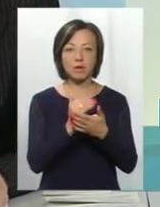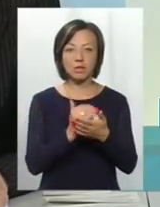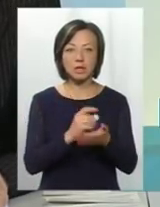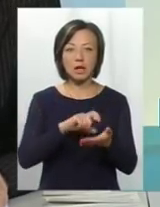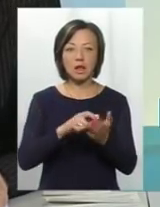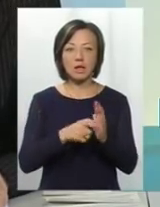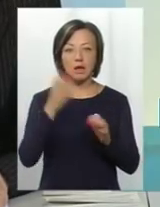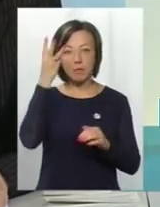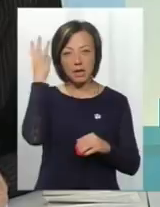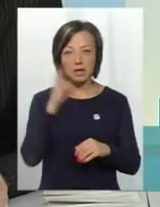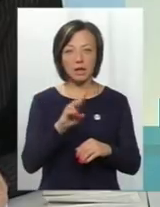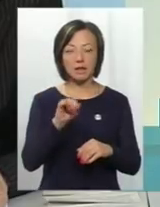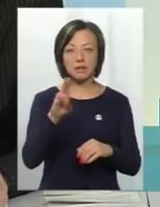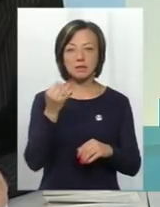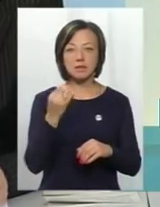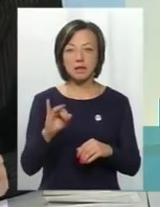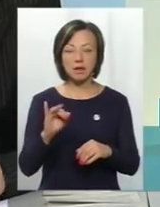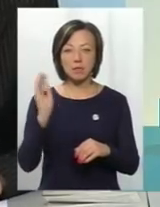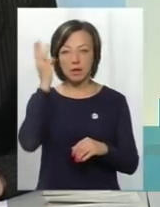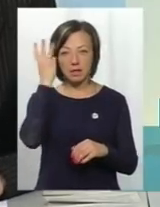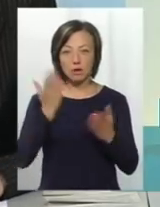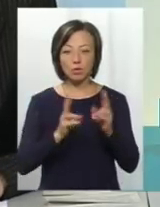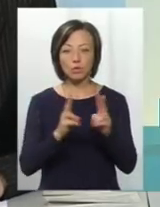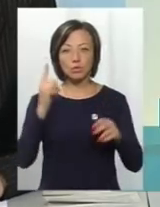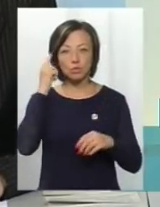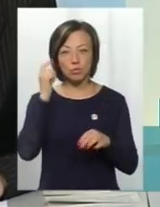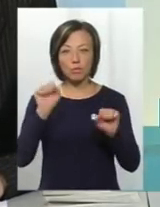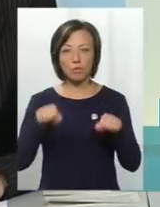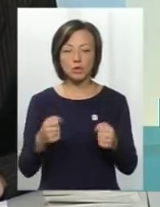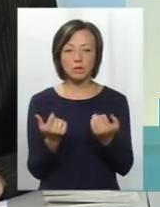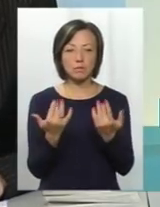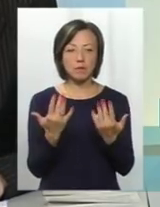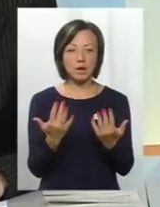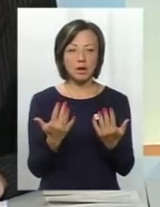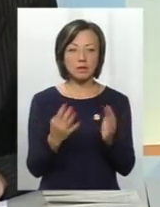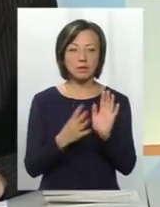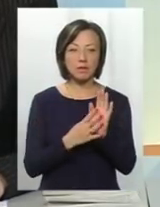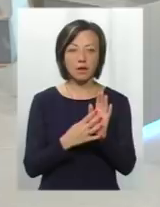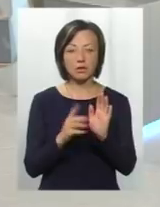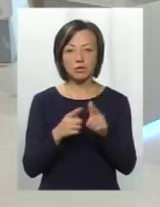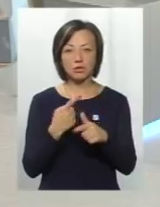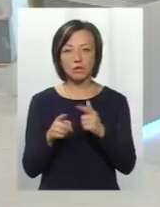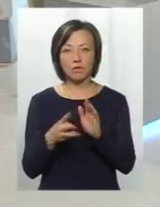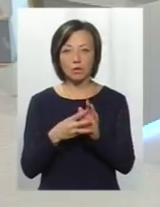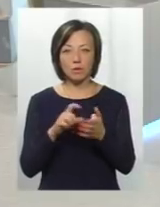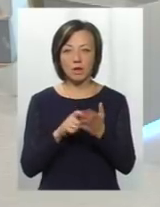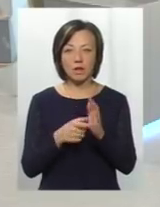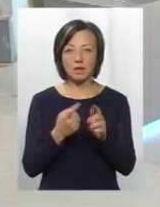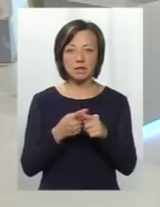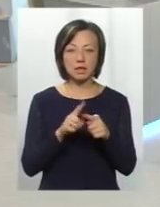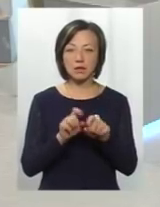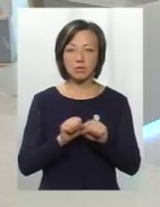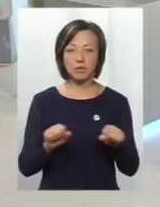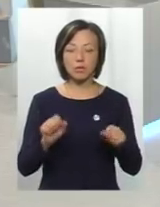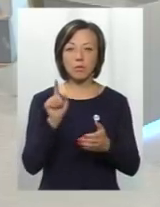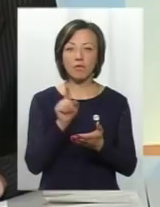Хмельницького ліцею. Хмельницький ліцеї, якщо хтось думає, що він може набирати із 9 чи 8 класу, то це вже не можна, він повинен